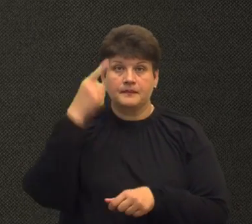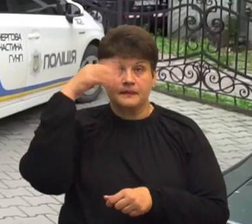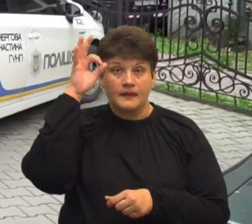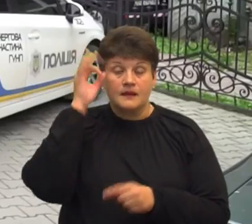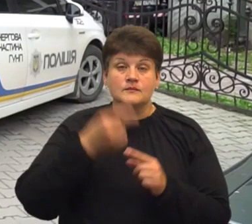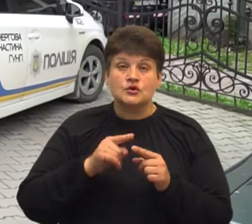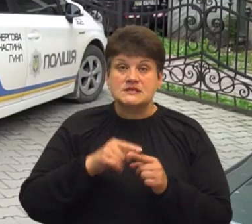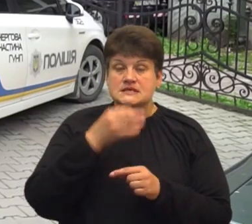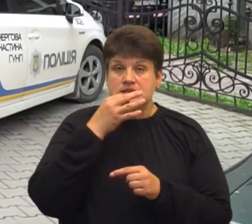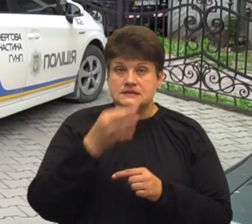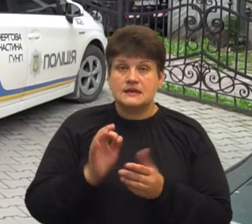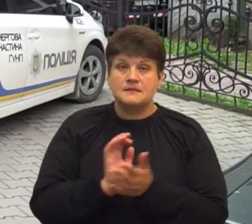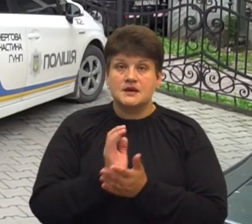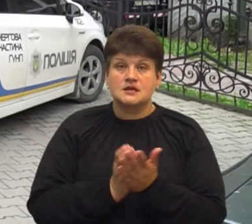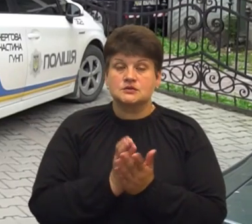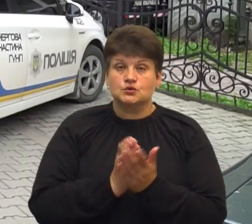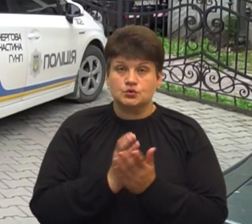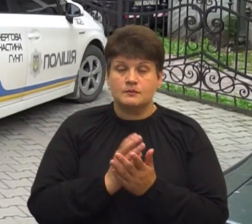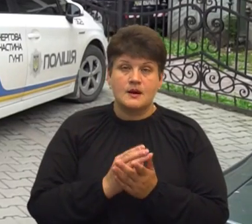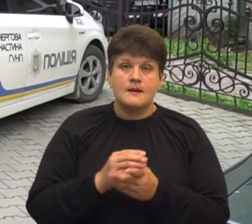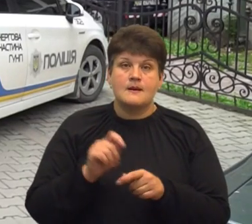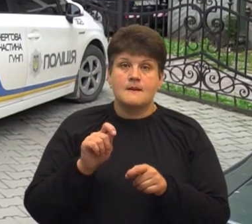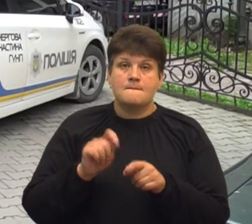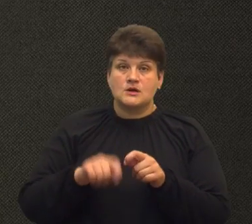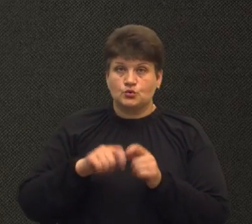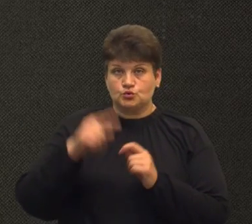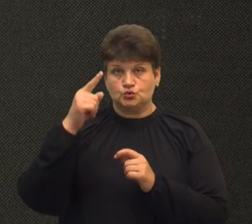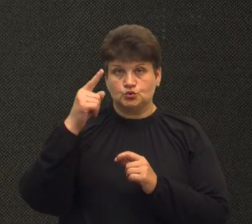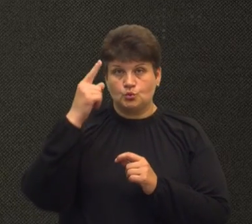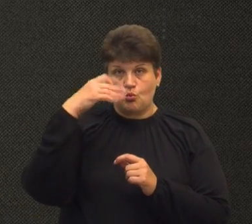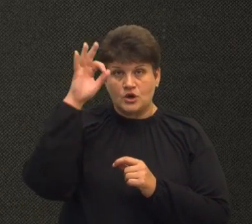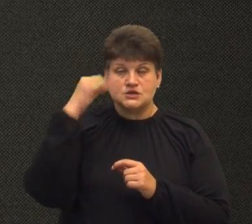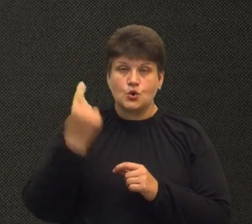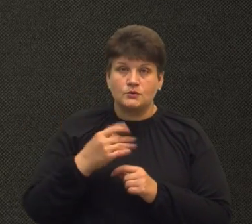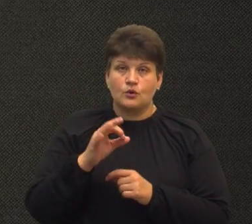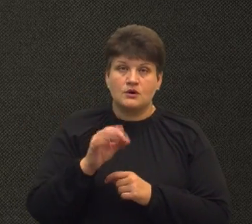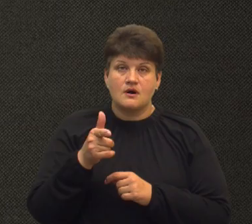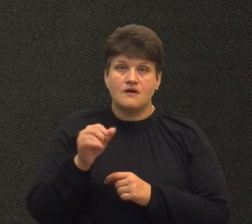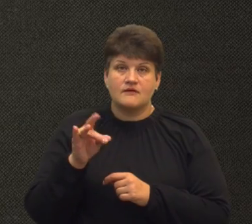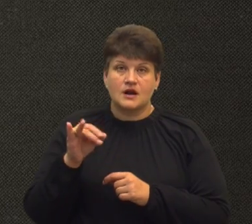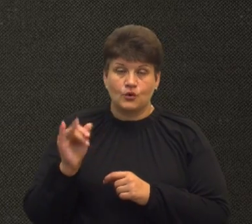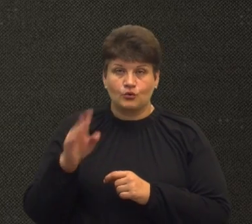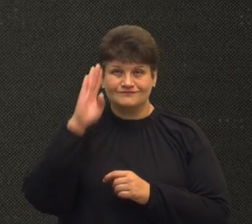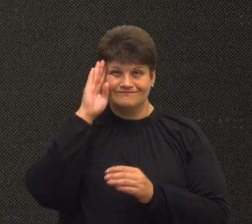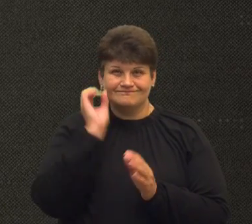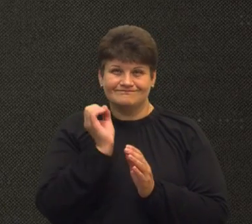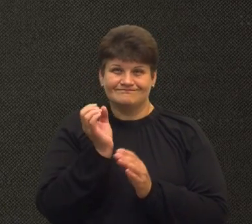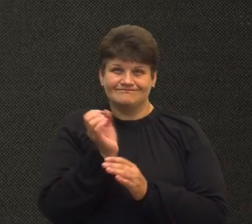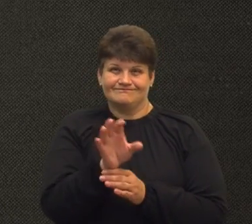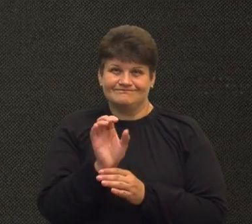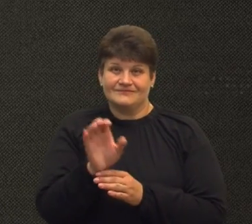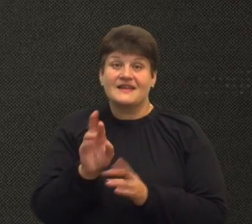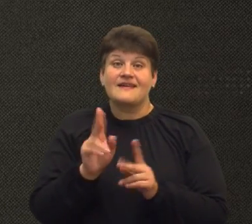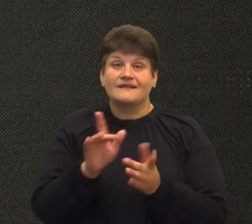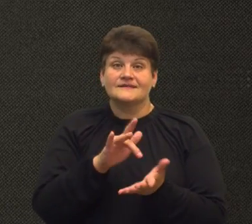Суспільному повідомила прислужбовець патрульної поліції в області Ольга Гаврилюк. За її словами, хлопці викладали у соцмережі відео того, як їздили